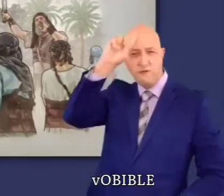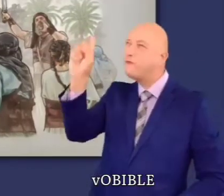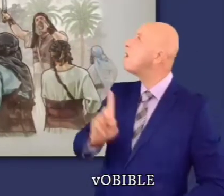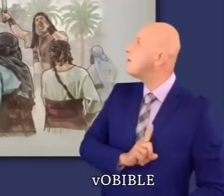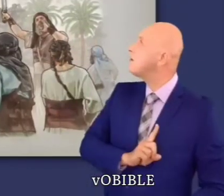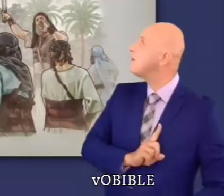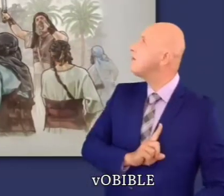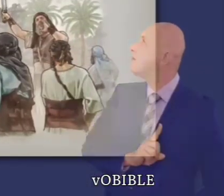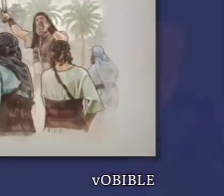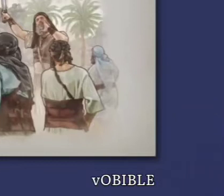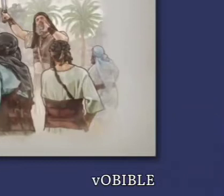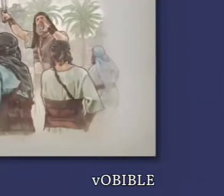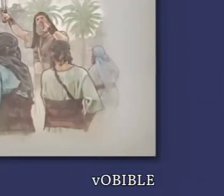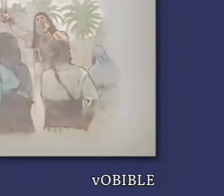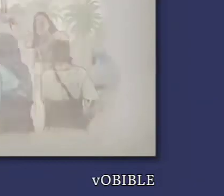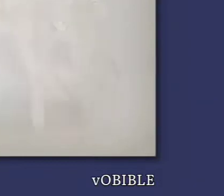est confronté à des ennemis puissants.